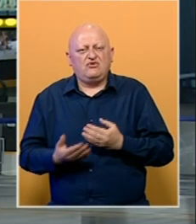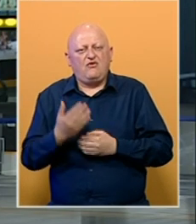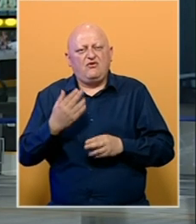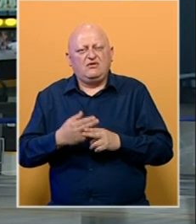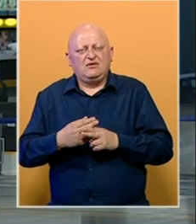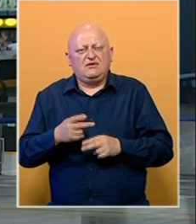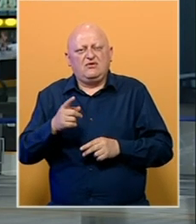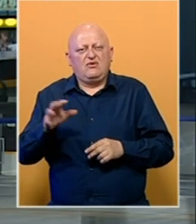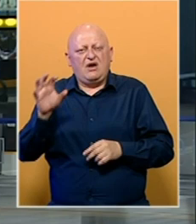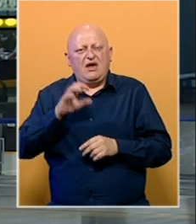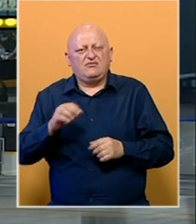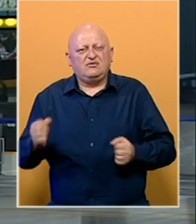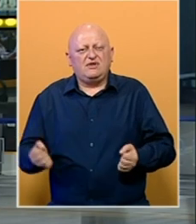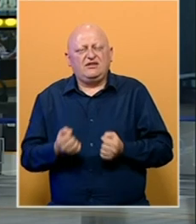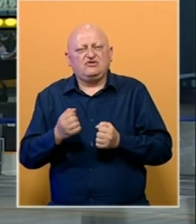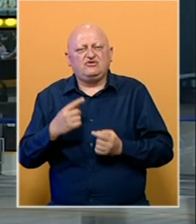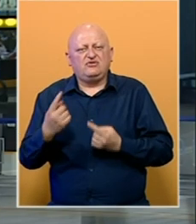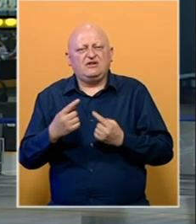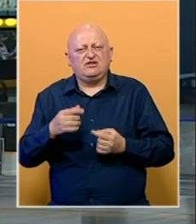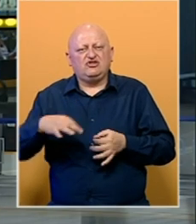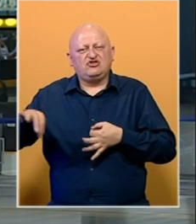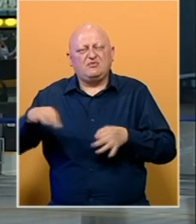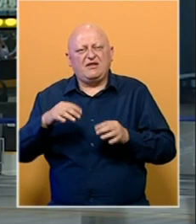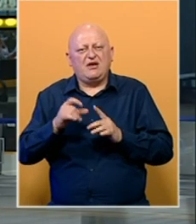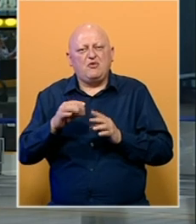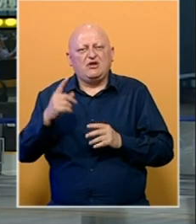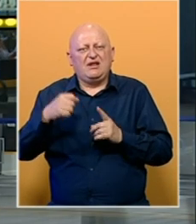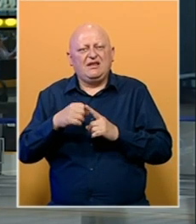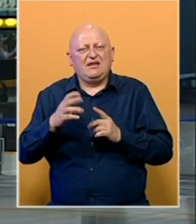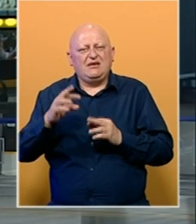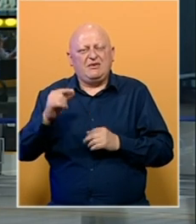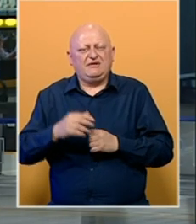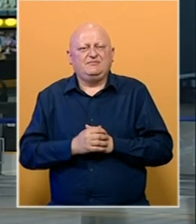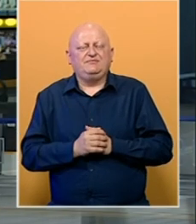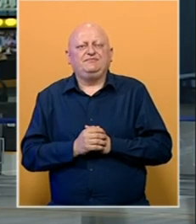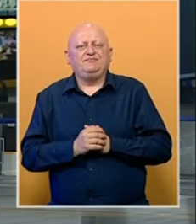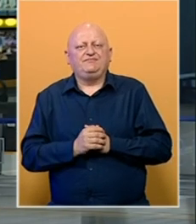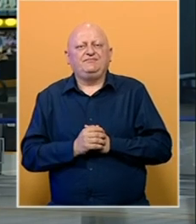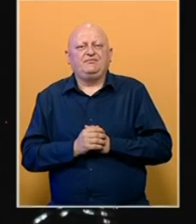soja virusa. U Evropi su u trenutno najtežoj situaciji Španija, Portugal i Kipar.